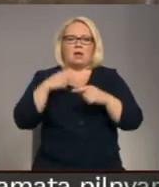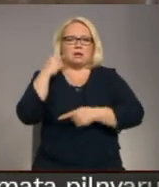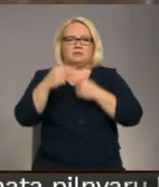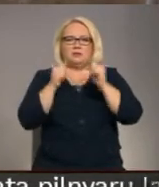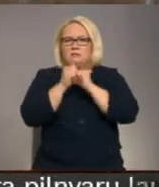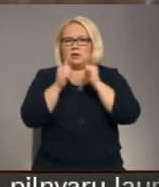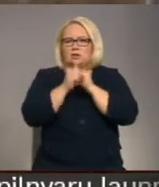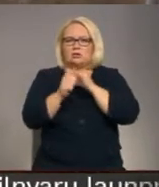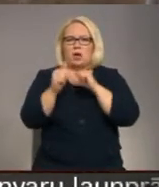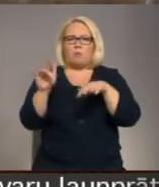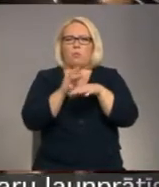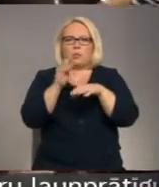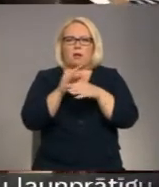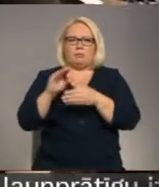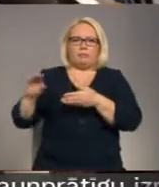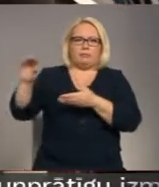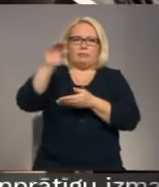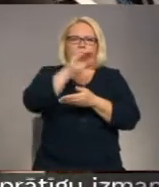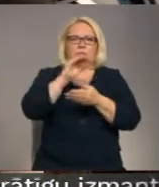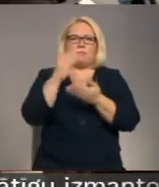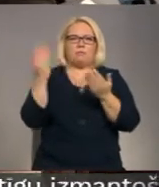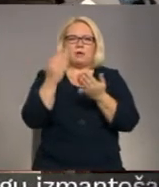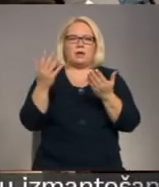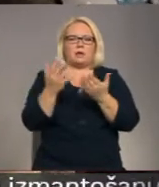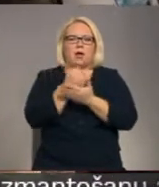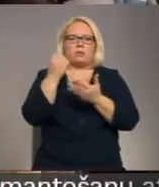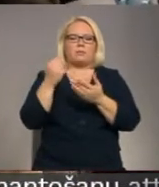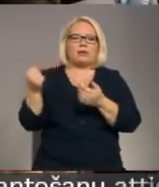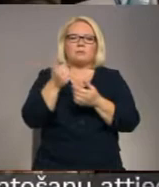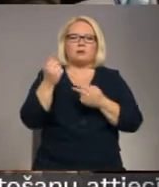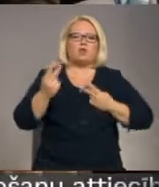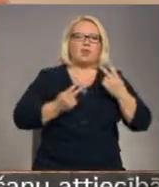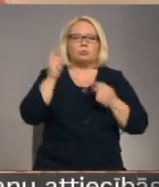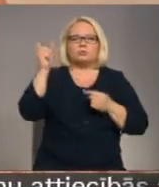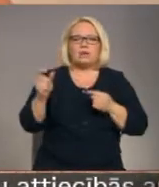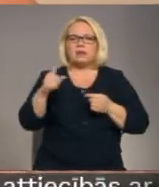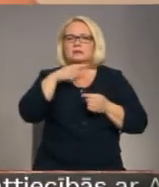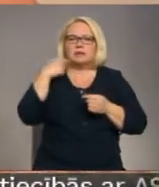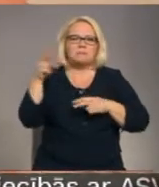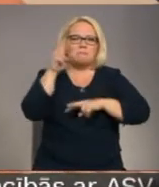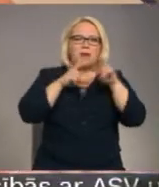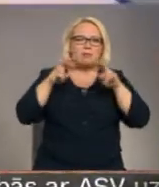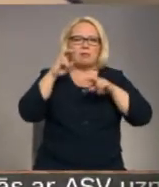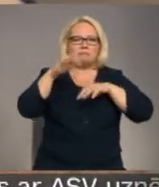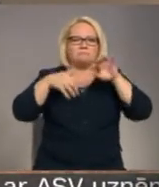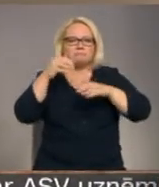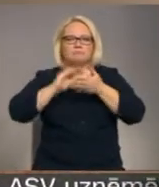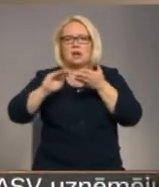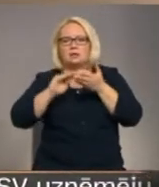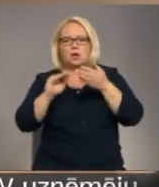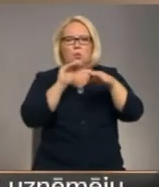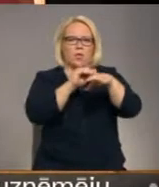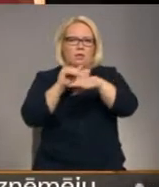biežāku putekļu kārtu pārkalājās, un tad jāatrodās kādam vienkārši entuziastam, kas tiešām grib to meklēt, rakstīt un